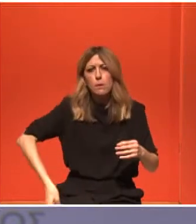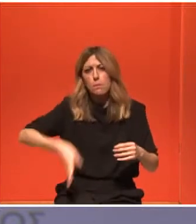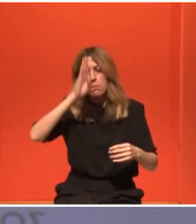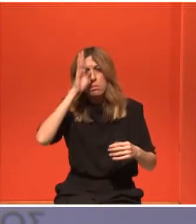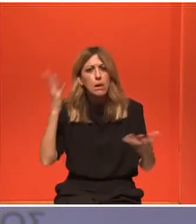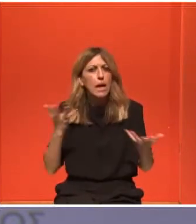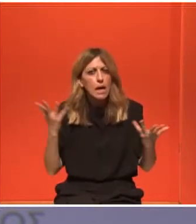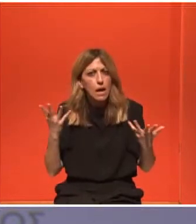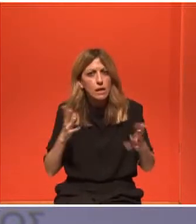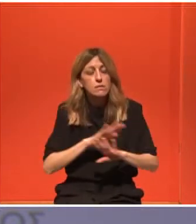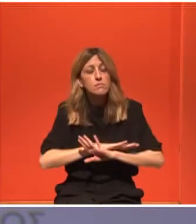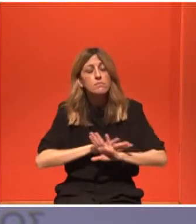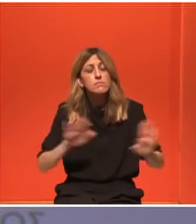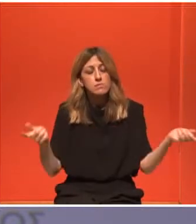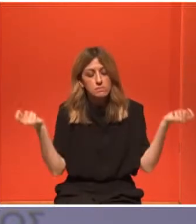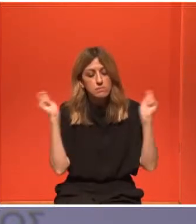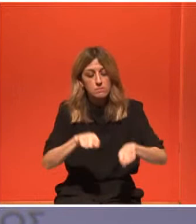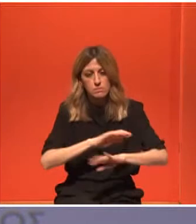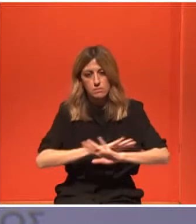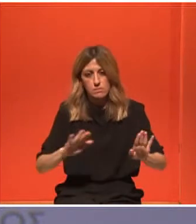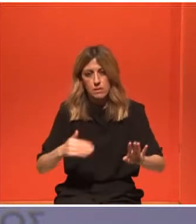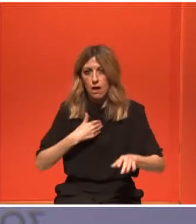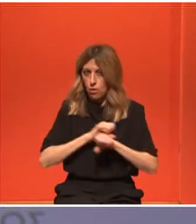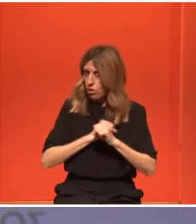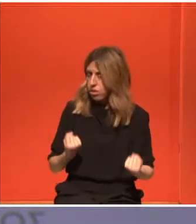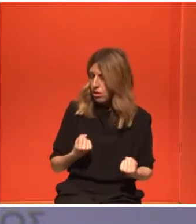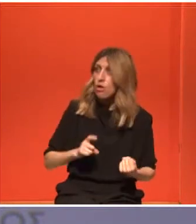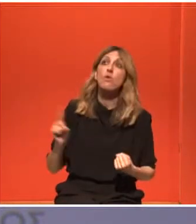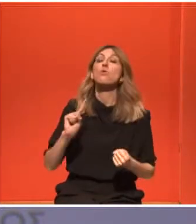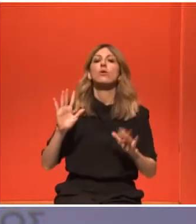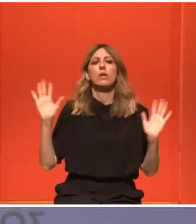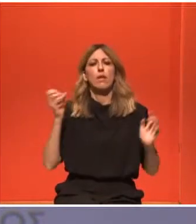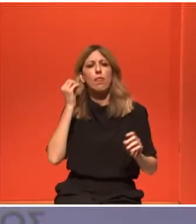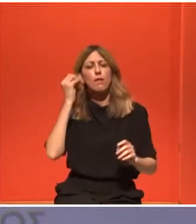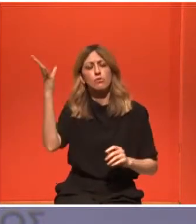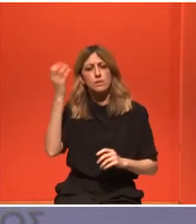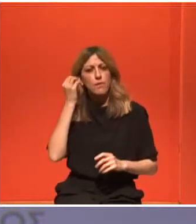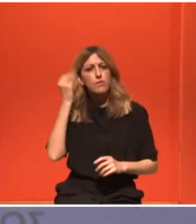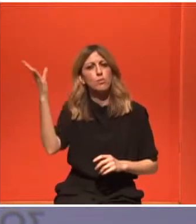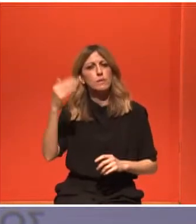απογοητεύτηκα, αλλά ωστόσο δεν το πίστεψα. Πίστεψα ότι θα βρω τον τρόπο να το κάνω κάποια στιγμή.